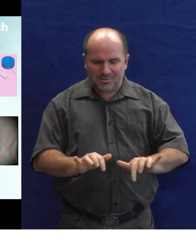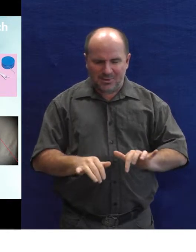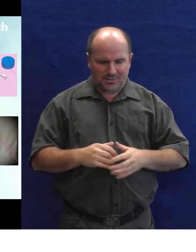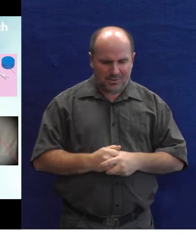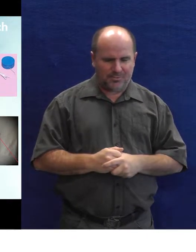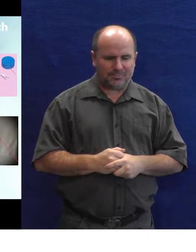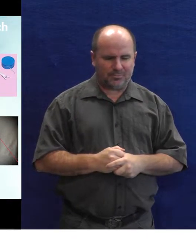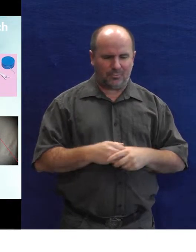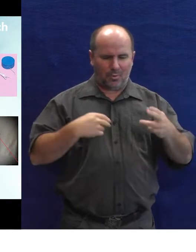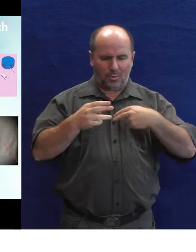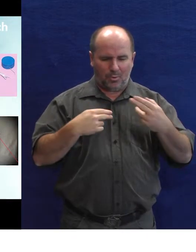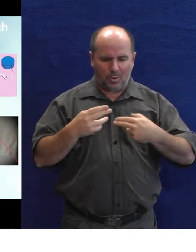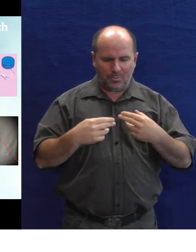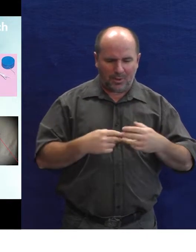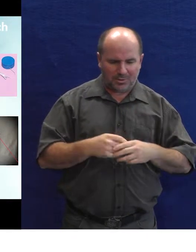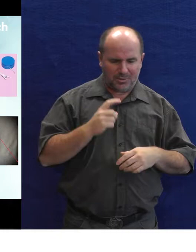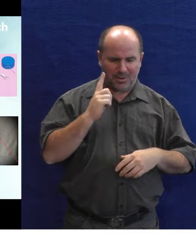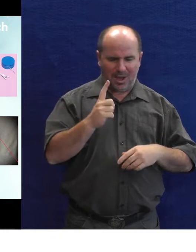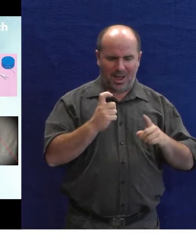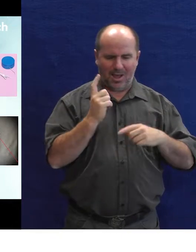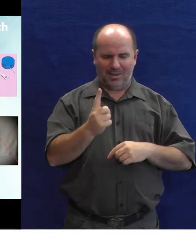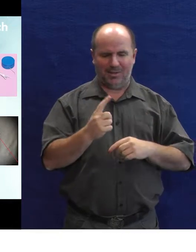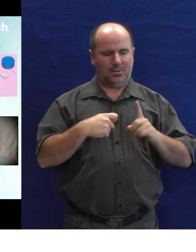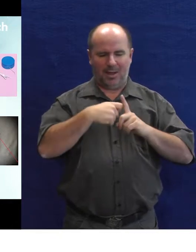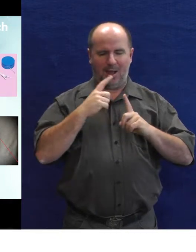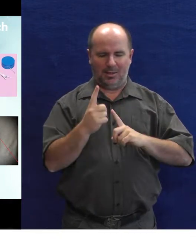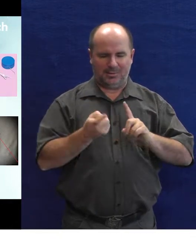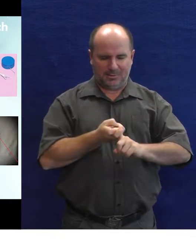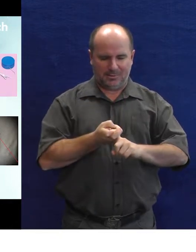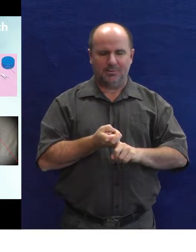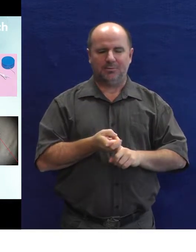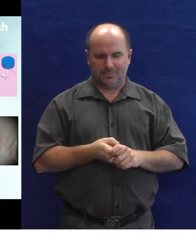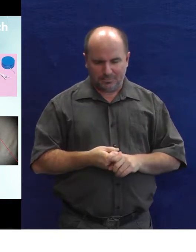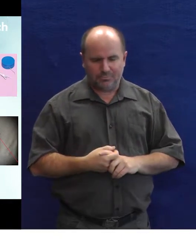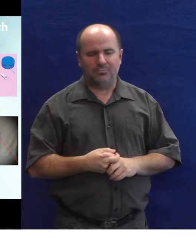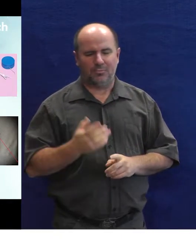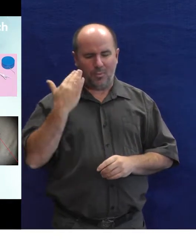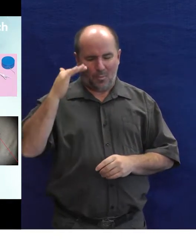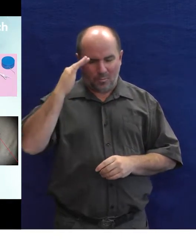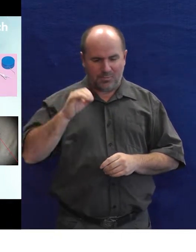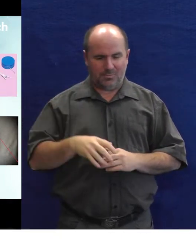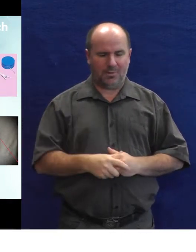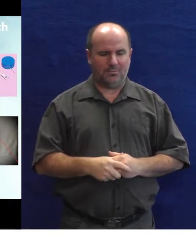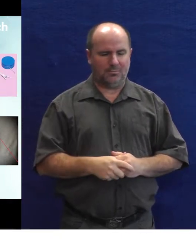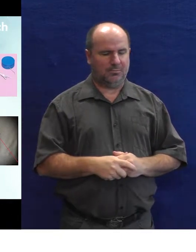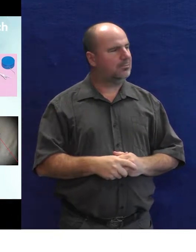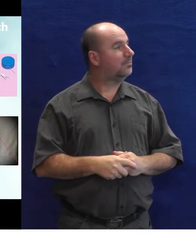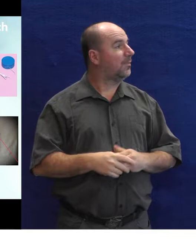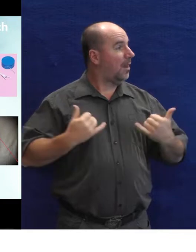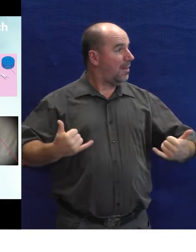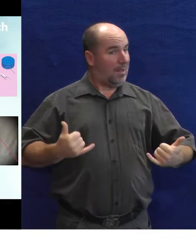funguje, komunikační rám e-tran, to je teďka v podstatě novínka s lajzrovým ukazovátkem a v podstatě první náš počin